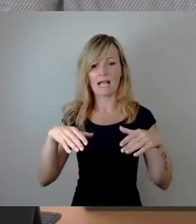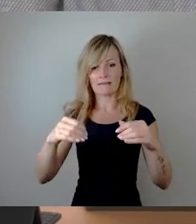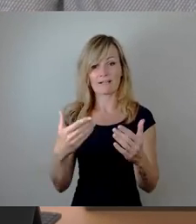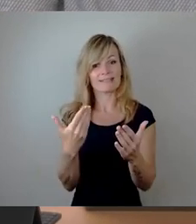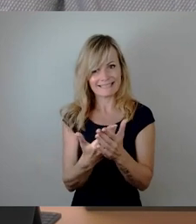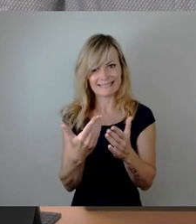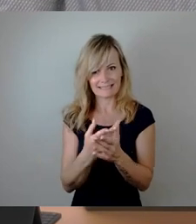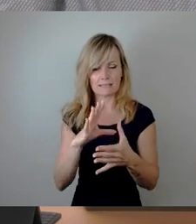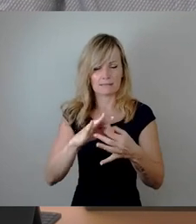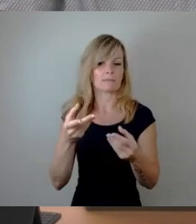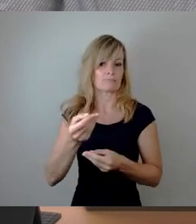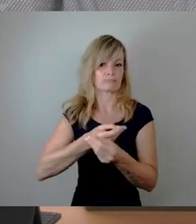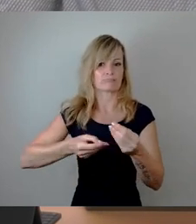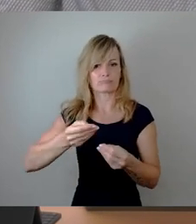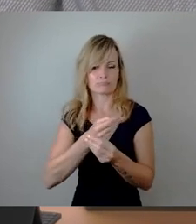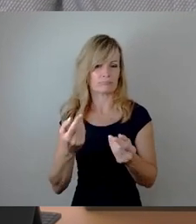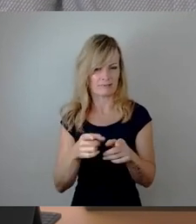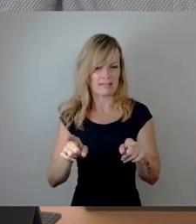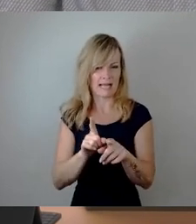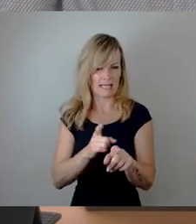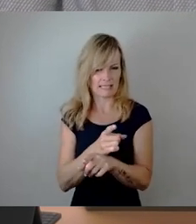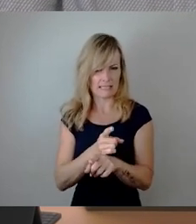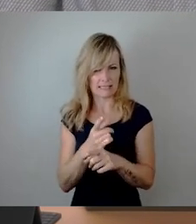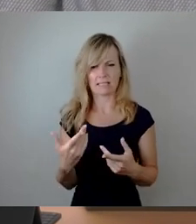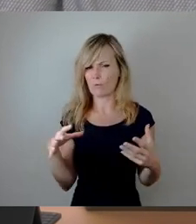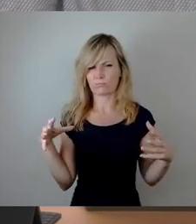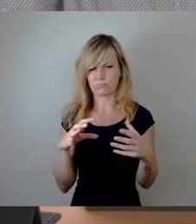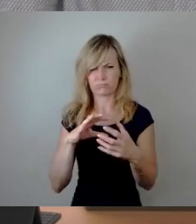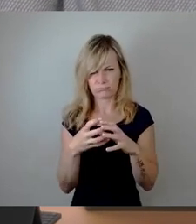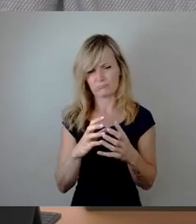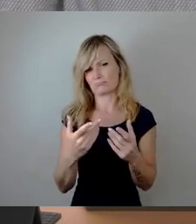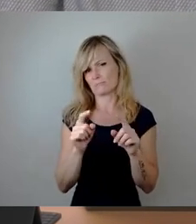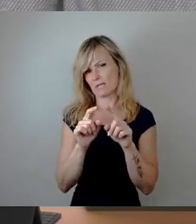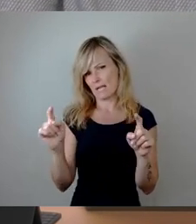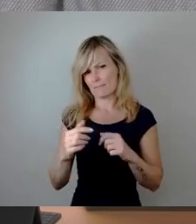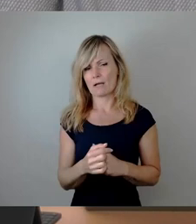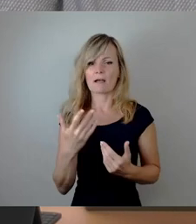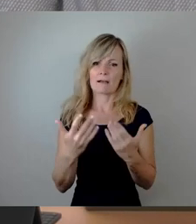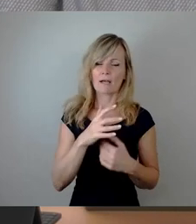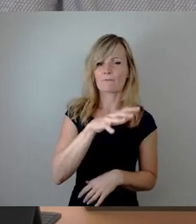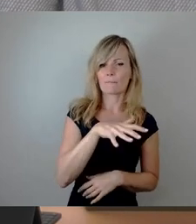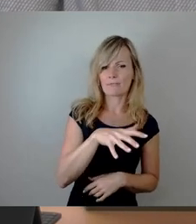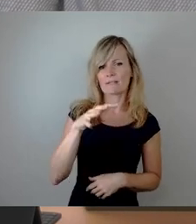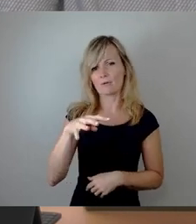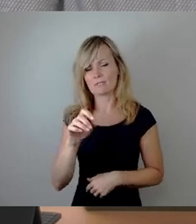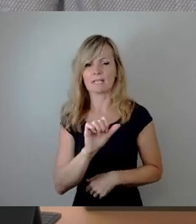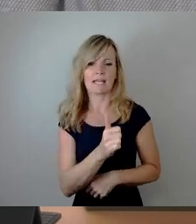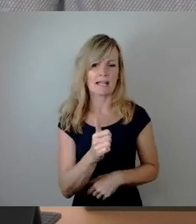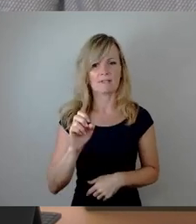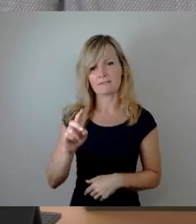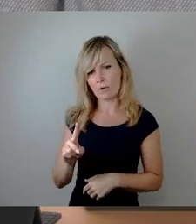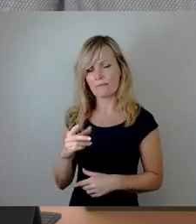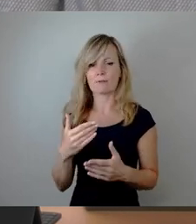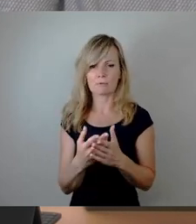so komplex ist das ja nicht, dass man 15, 14, 11 und 12 als Zahlen